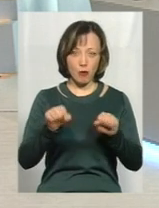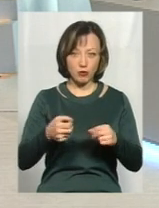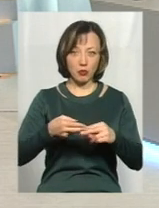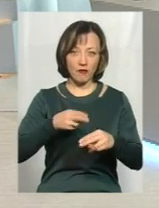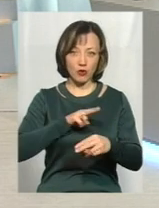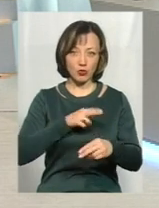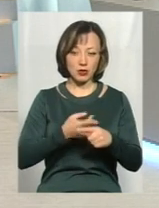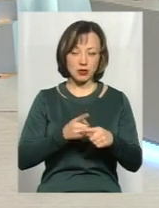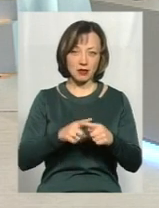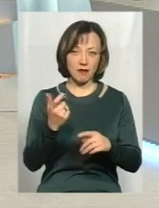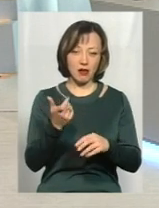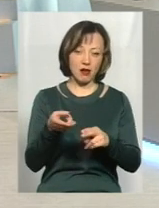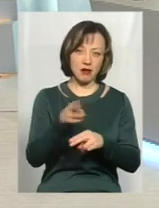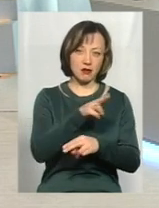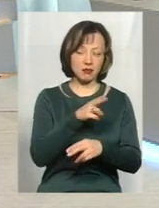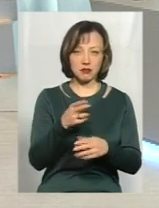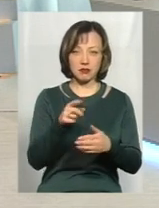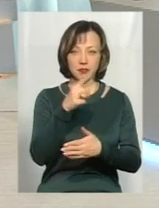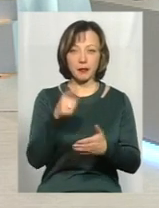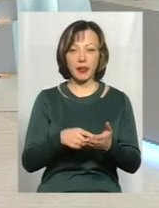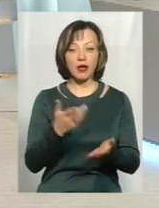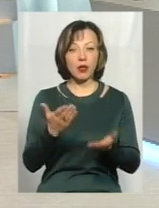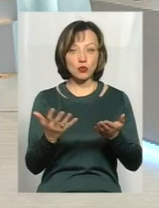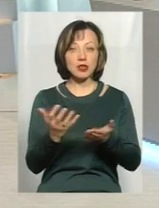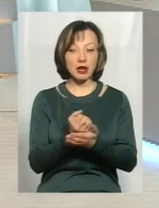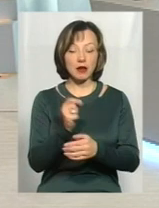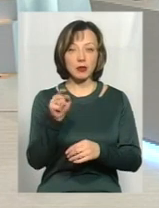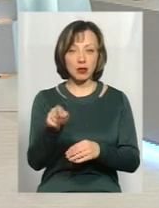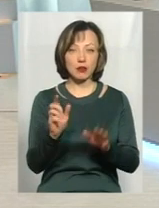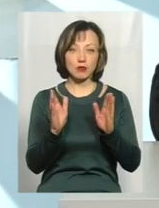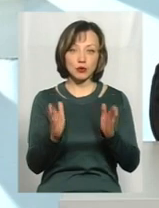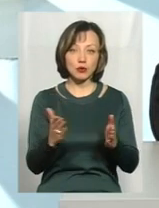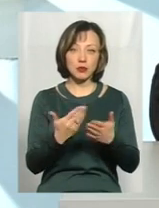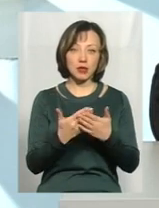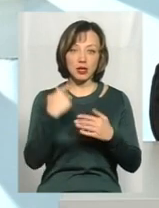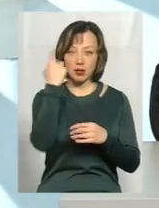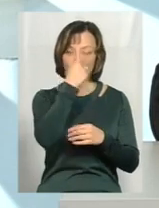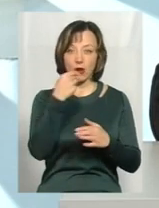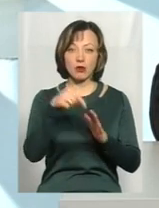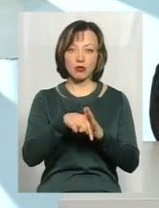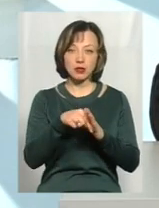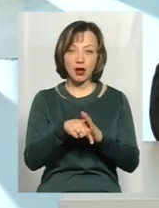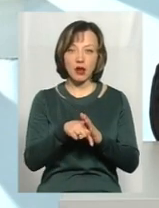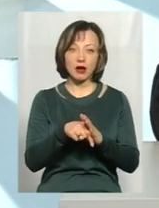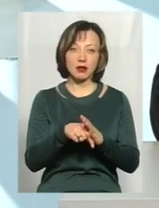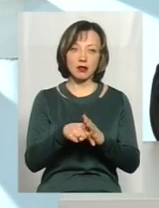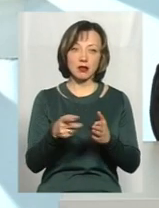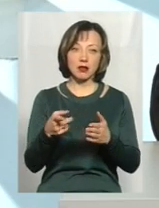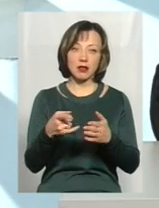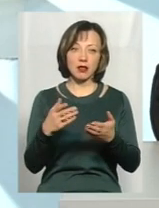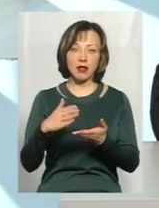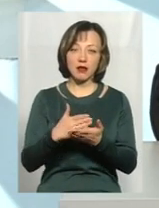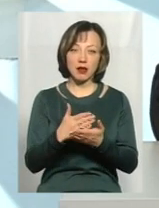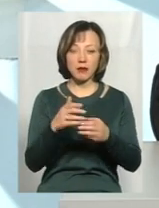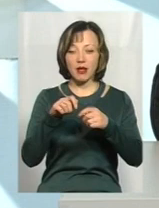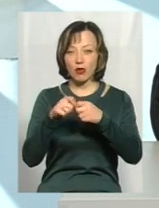повернути це майно власнику? Якщо ми знайдемо його, і там будуть такі індивідуальні ознаки, що навігатор надломаний